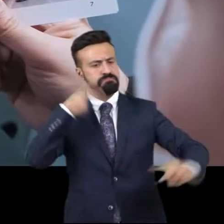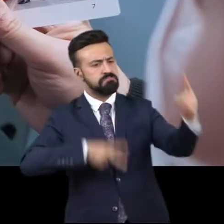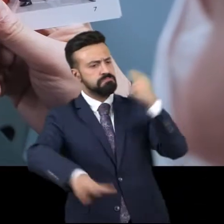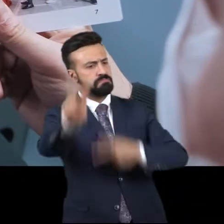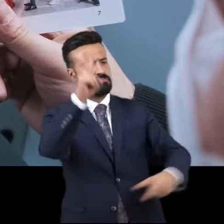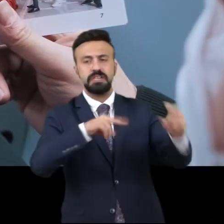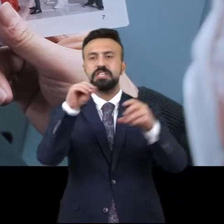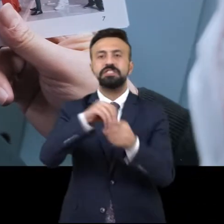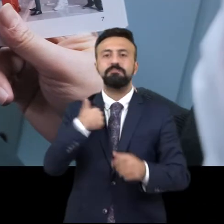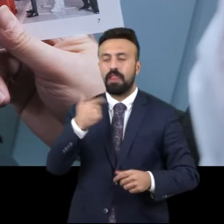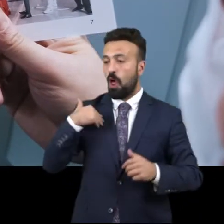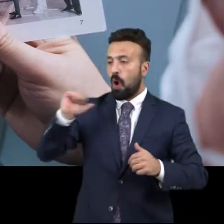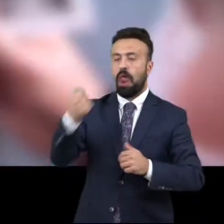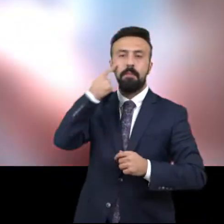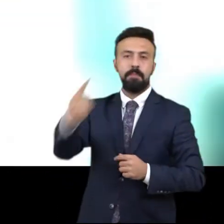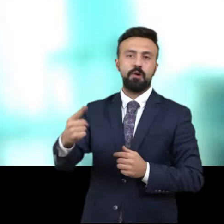seyahat etmelerini önemsiyoruz.